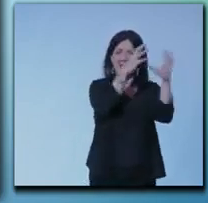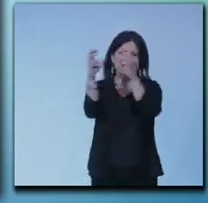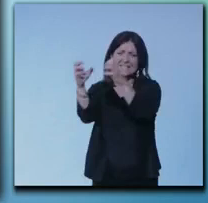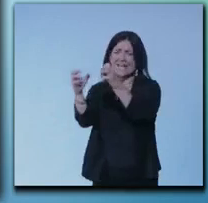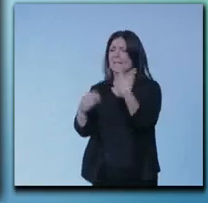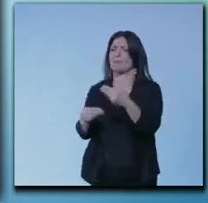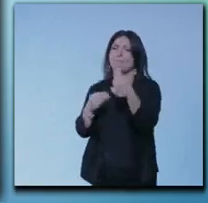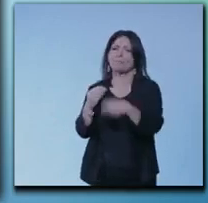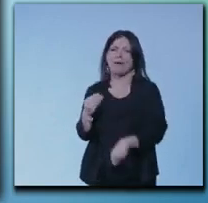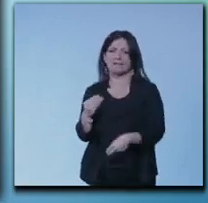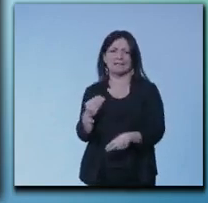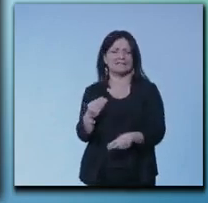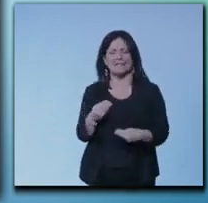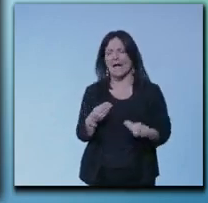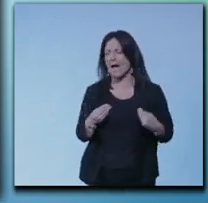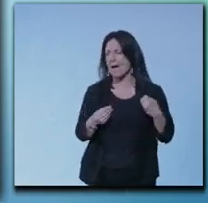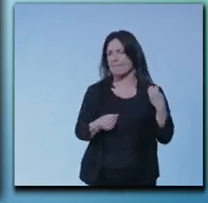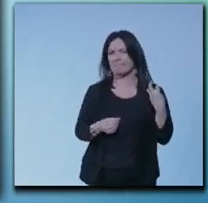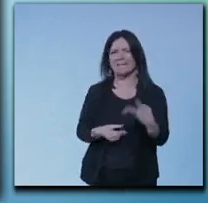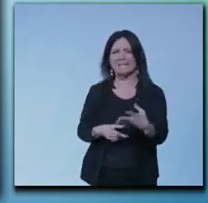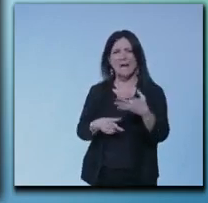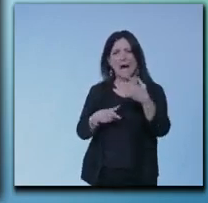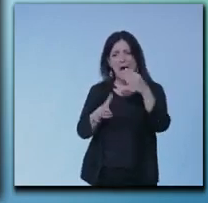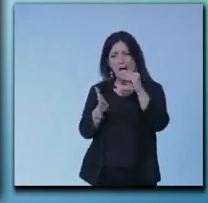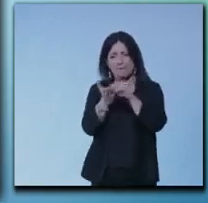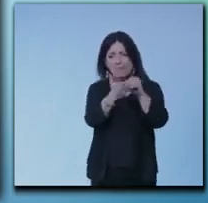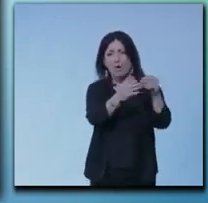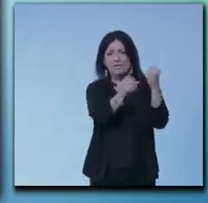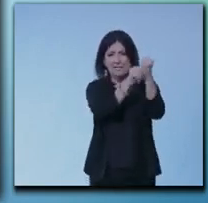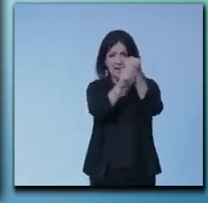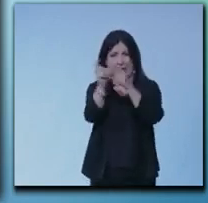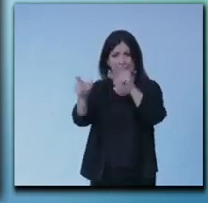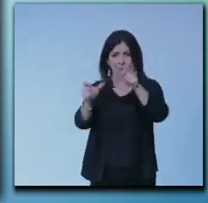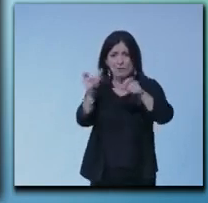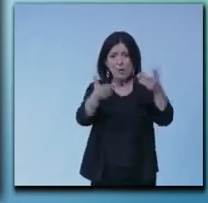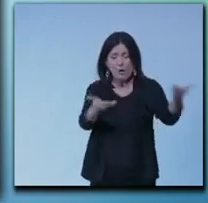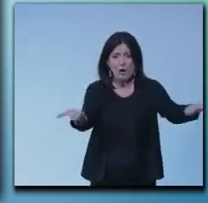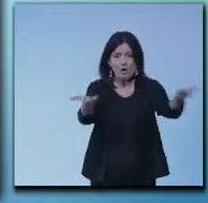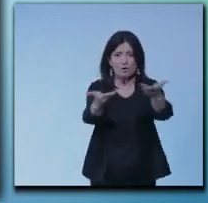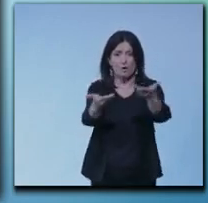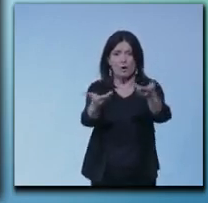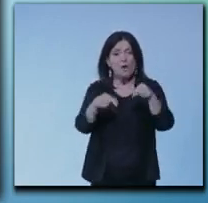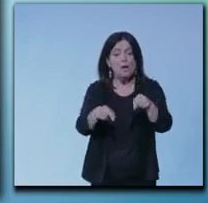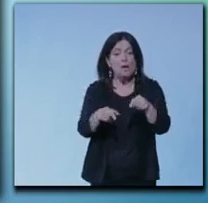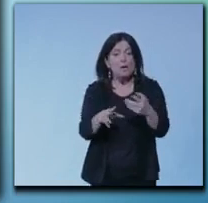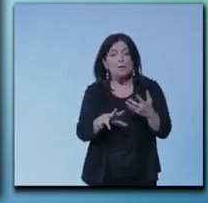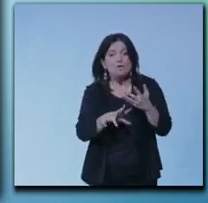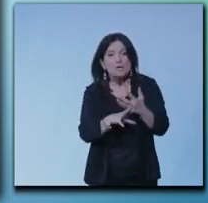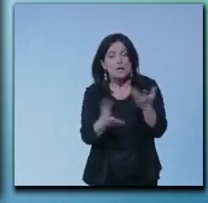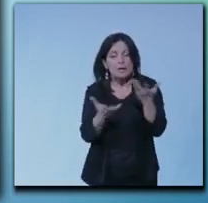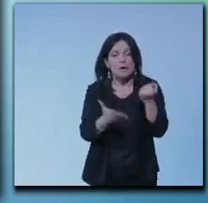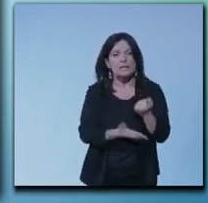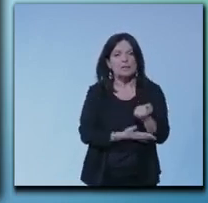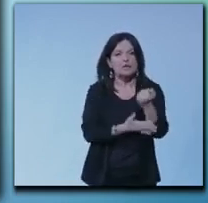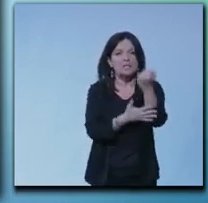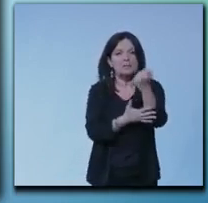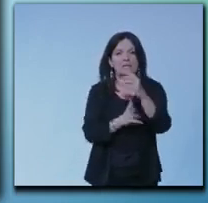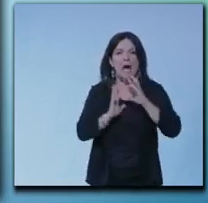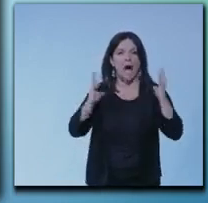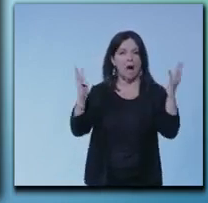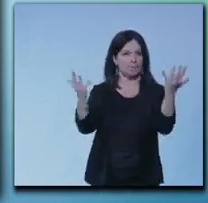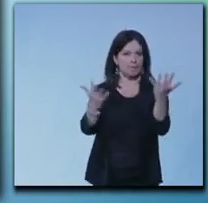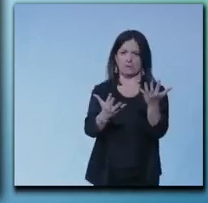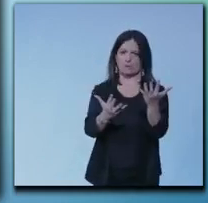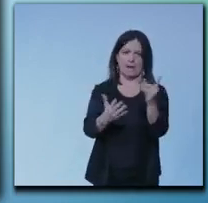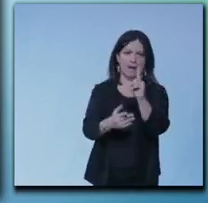migliaia di posti di lavoro e nulla avrebbe a che fare con la sostenibilità ambientale la transizione